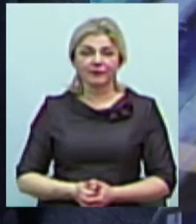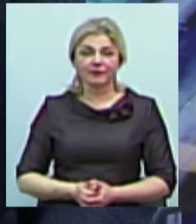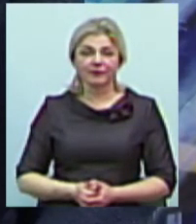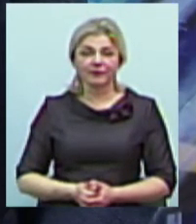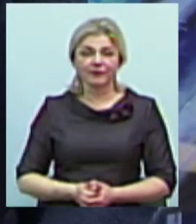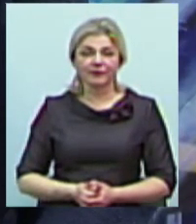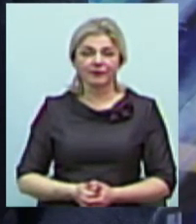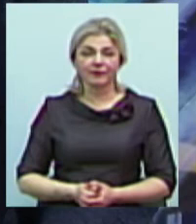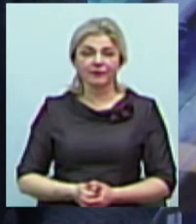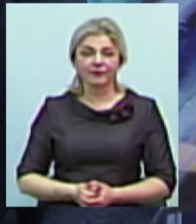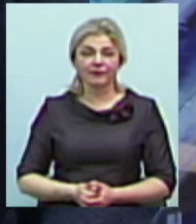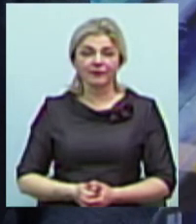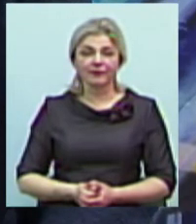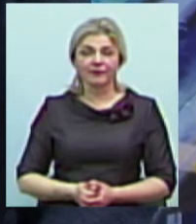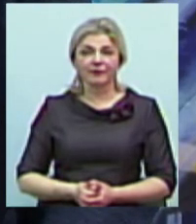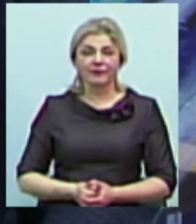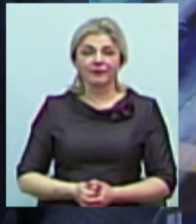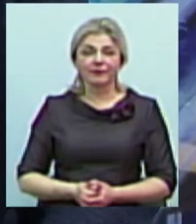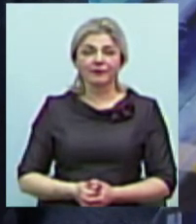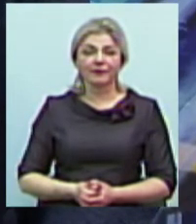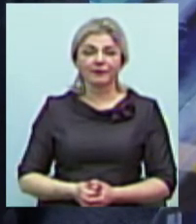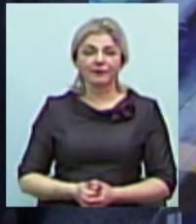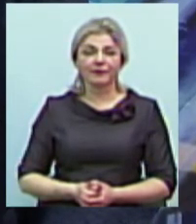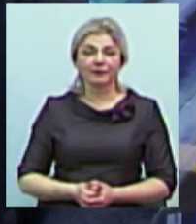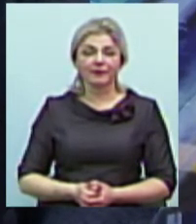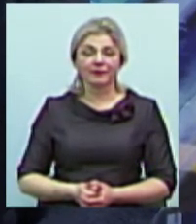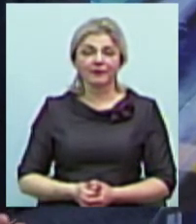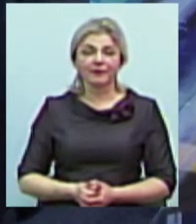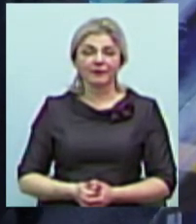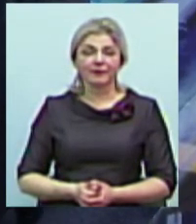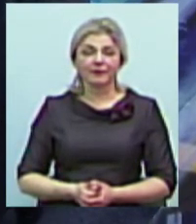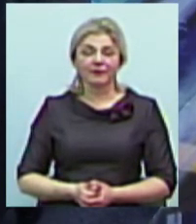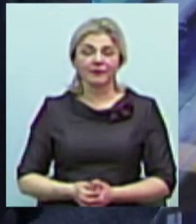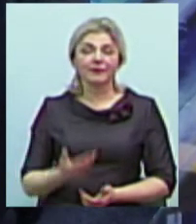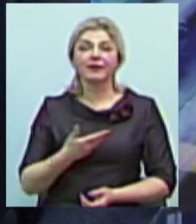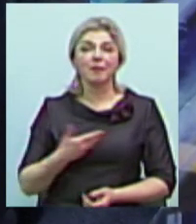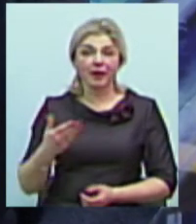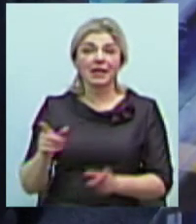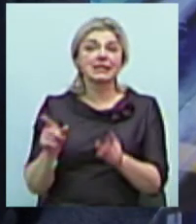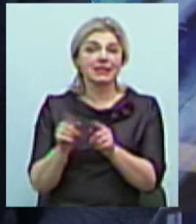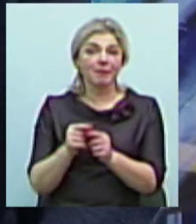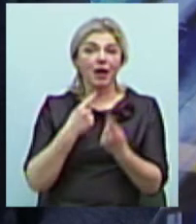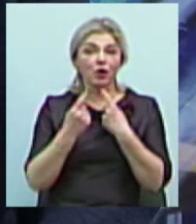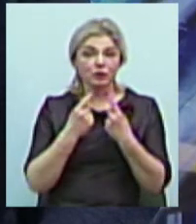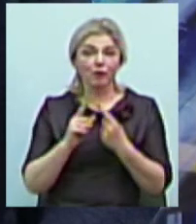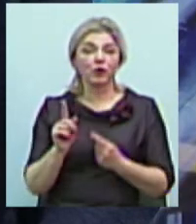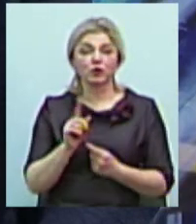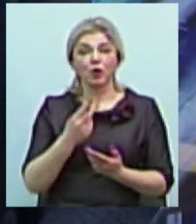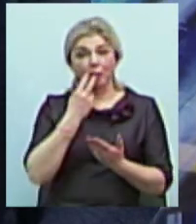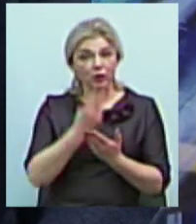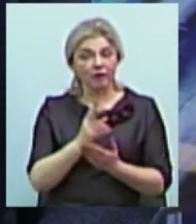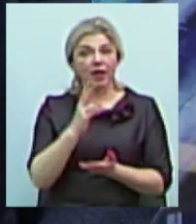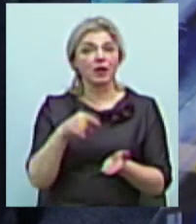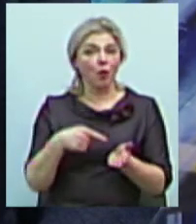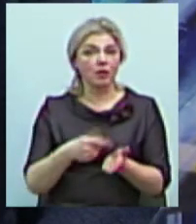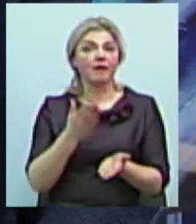Струкастий, мабуть, по-острій партнери. Мабуть, так. Ми з ними розмовляли про те, що, подивіться, в Миколаві є